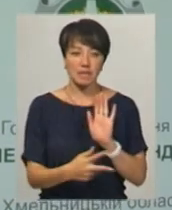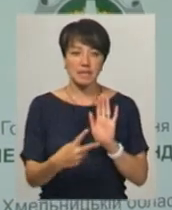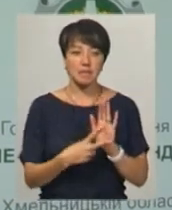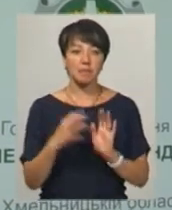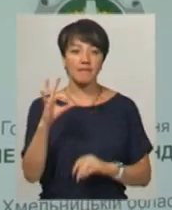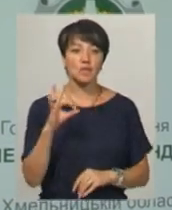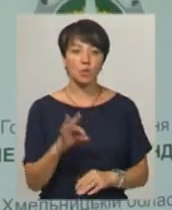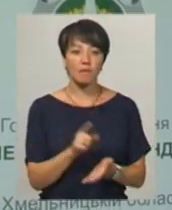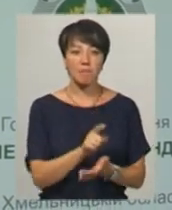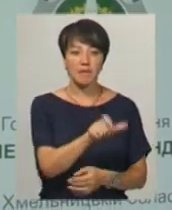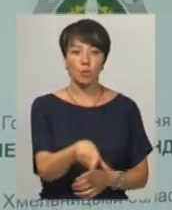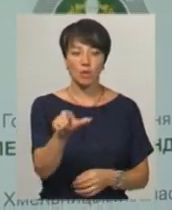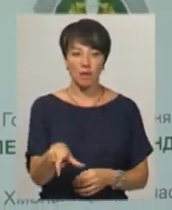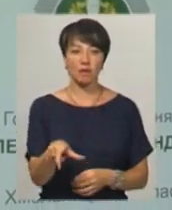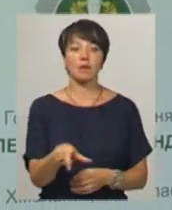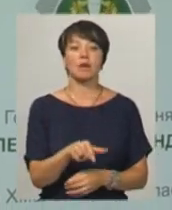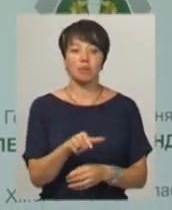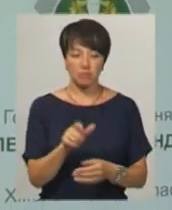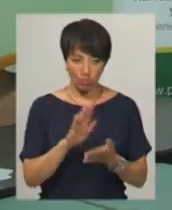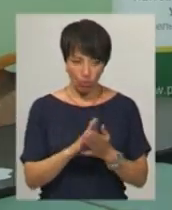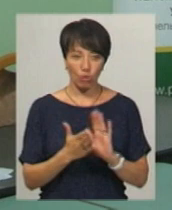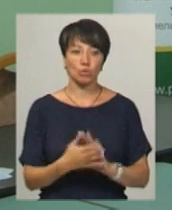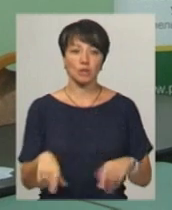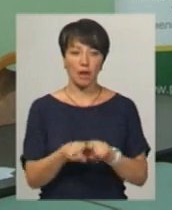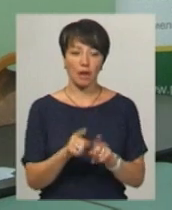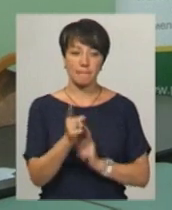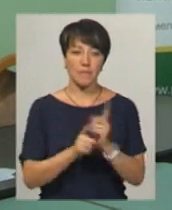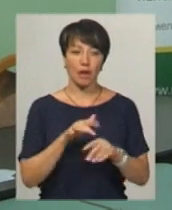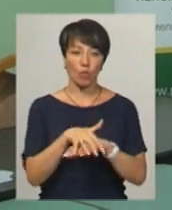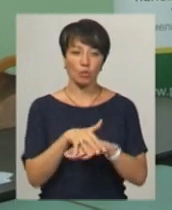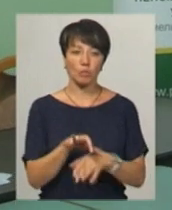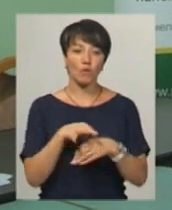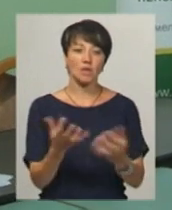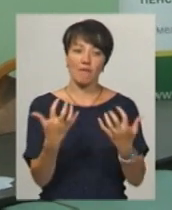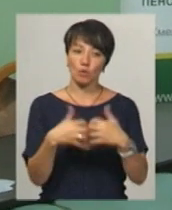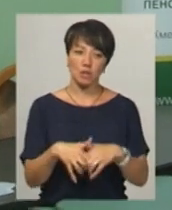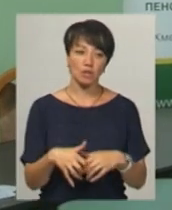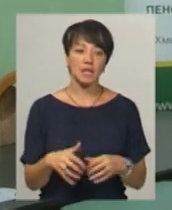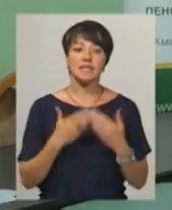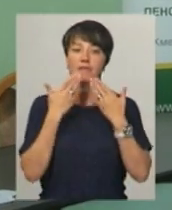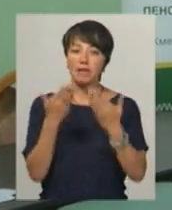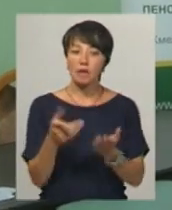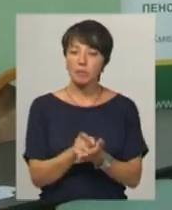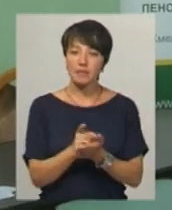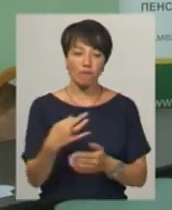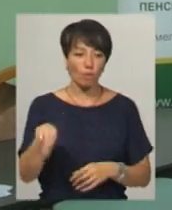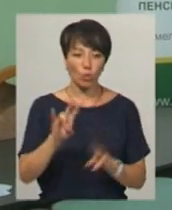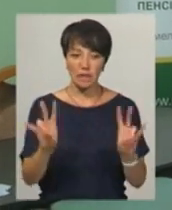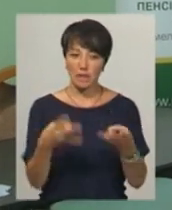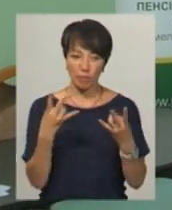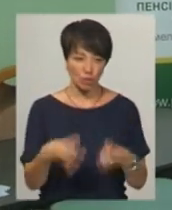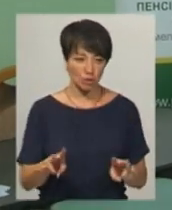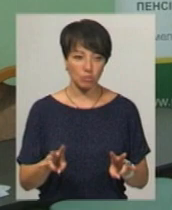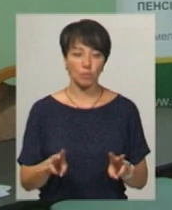% пенсіонерів підлягають такому перерахунку. Даний перерахунок проводиться автоматично, звертатися до органів пенсійного фонду не